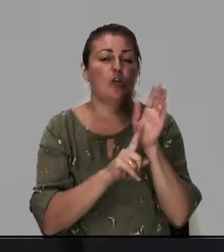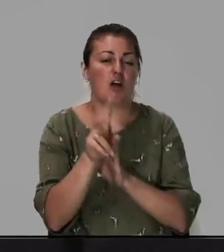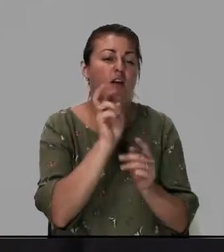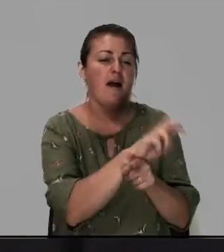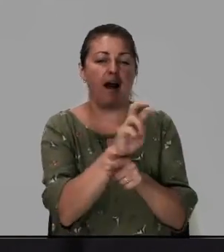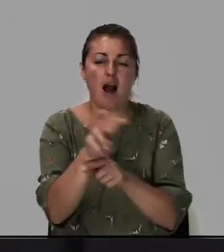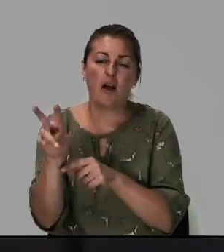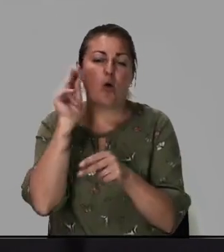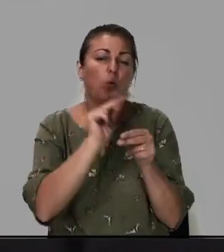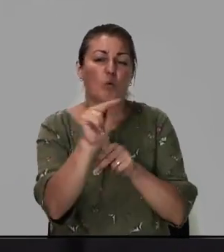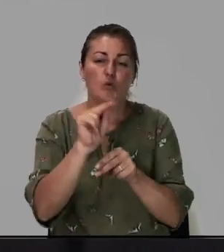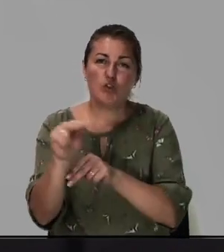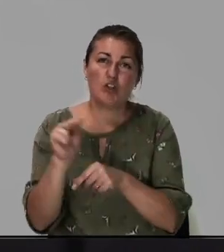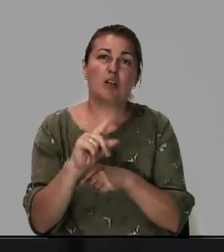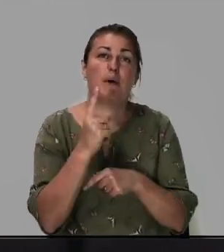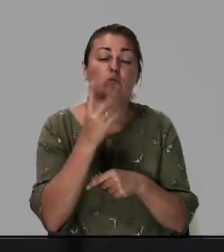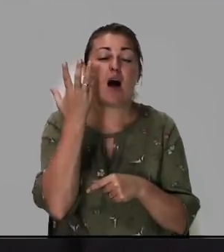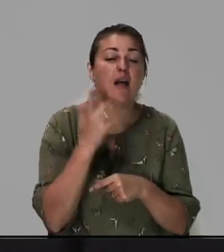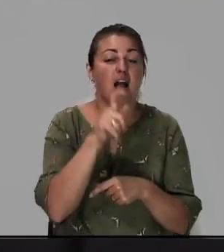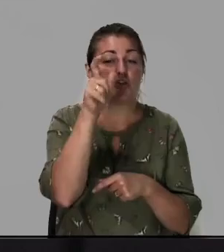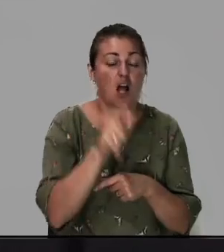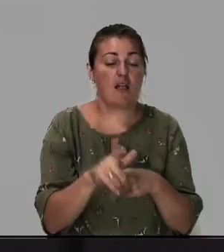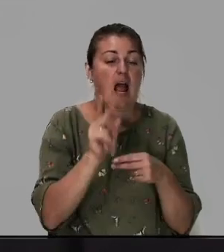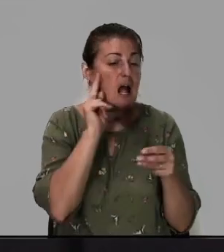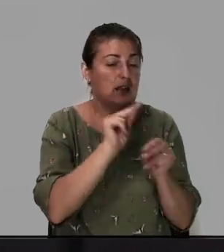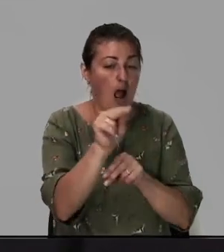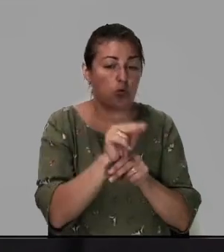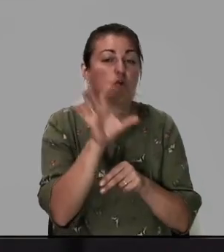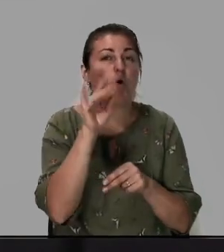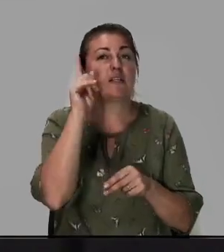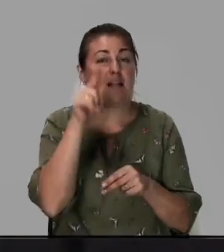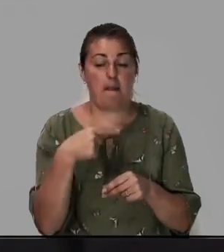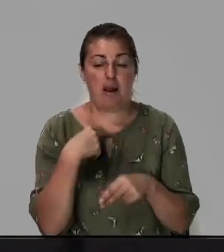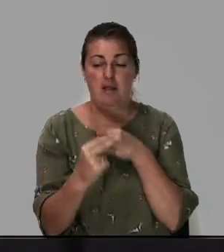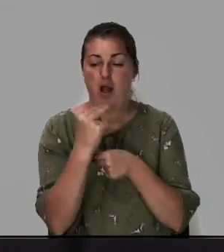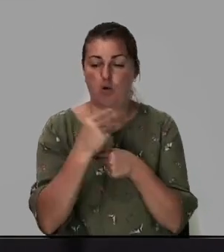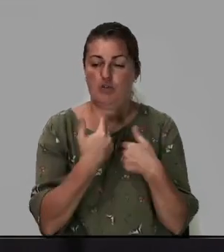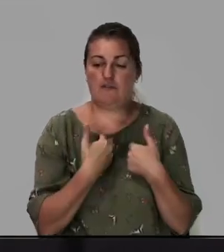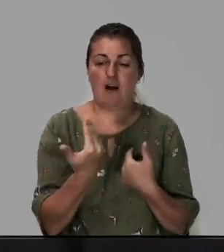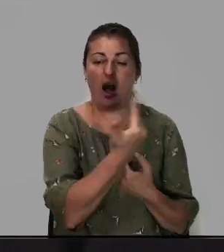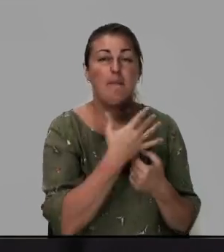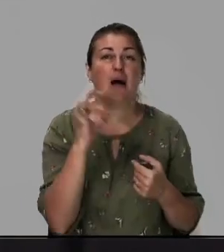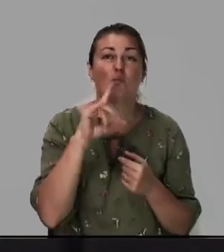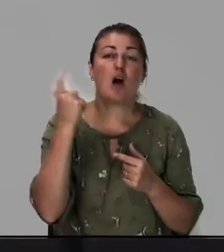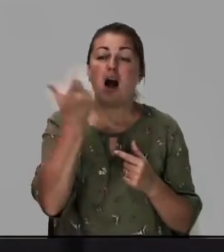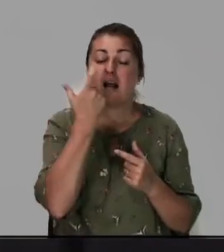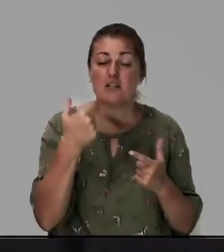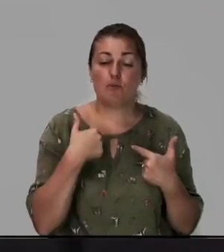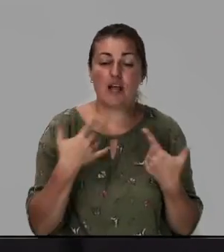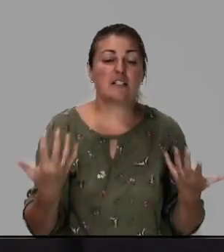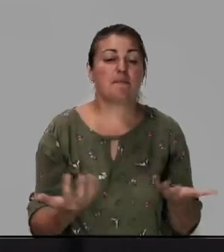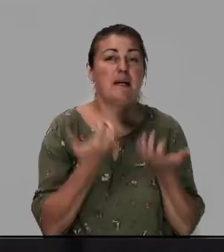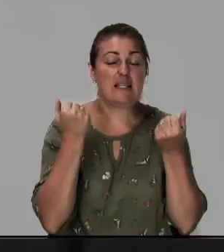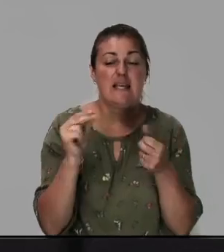учить, потому что, когда человек научен, он знает, мы научены с вами о том, что Господь Спаситель наш,